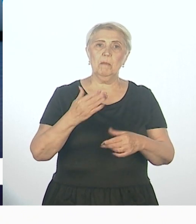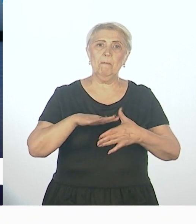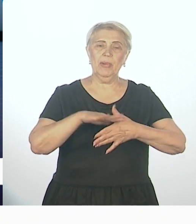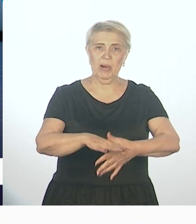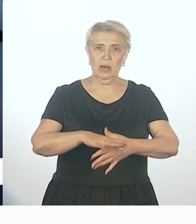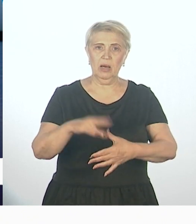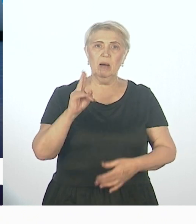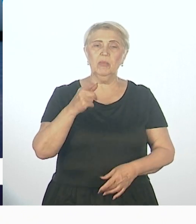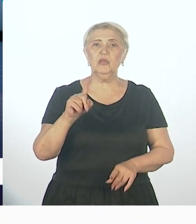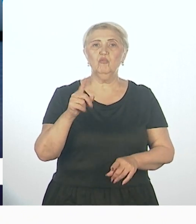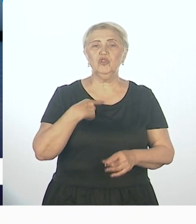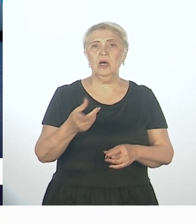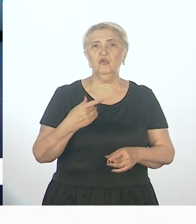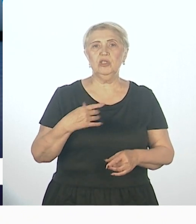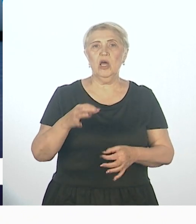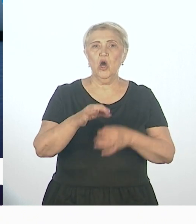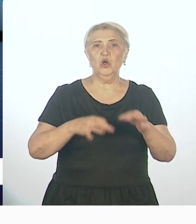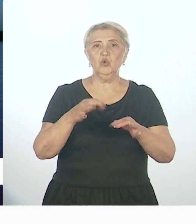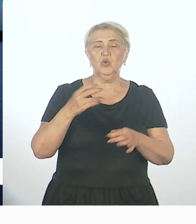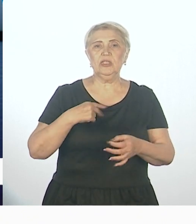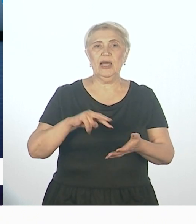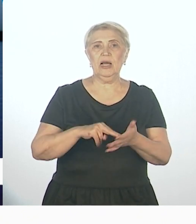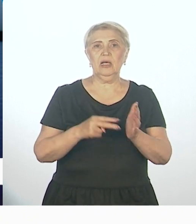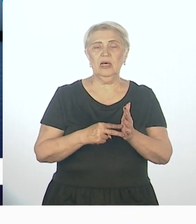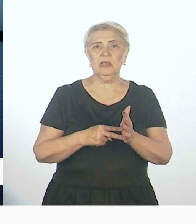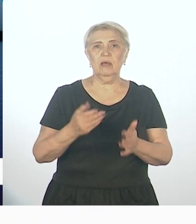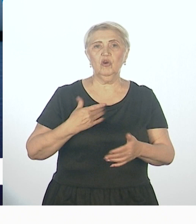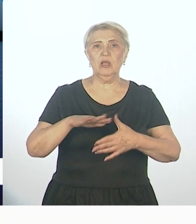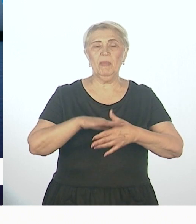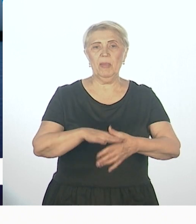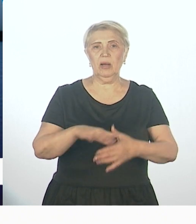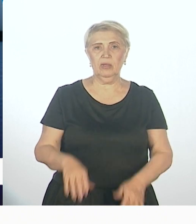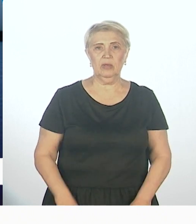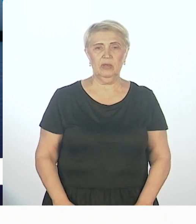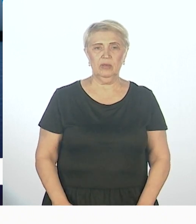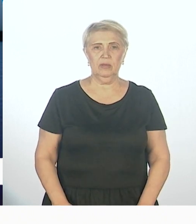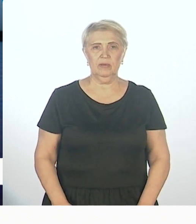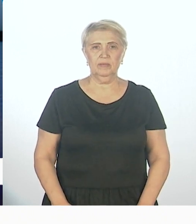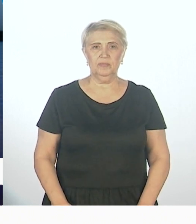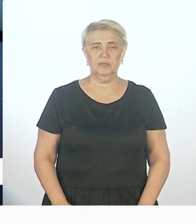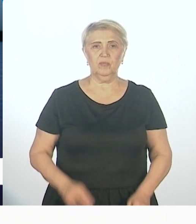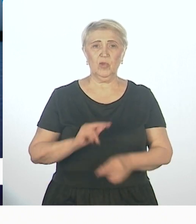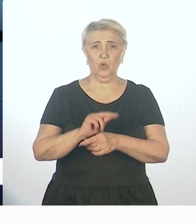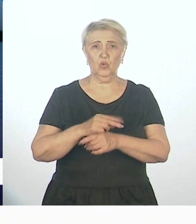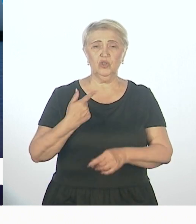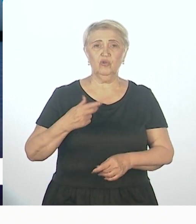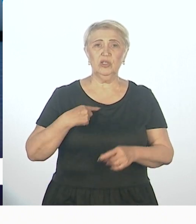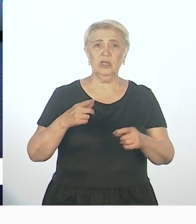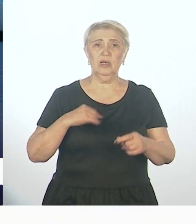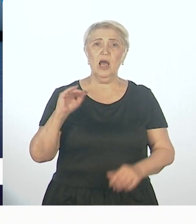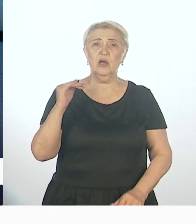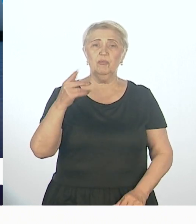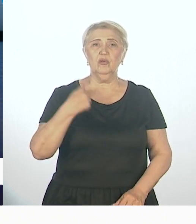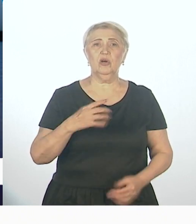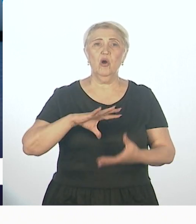ресурсный класс – это модель, позволяющая комфортно, о чем сейчас сказала Ольга Николаевна, интегрировать ребенка в рамках его возможностей в